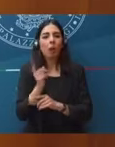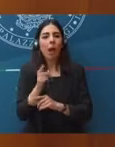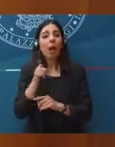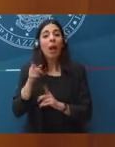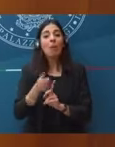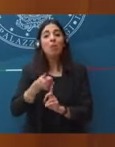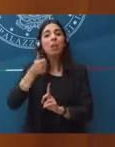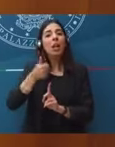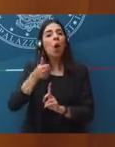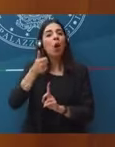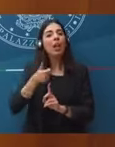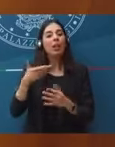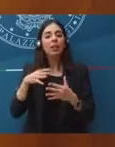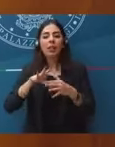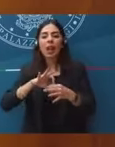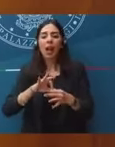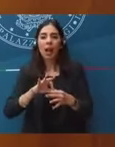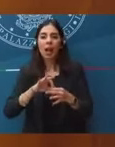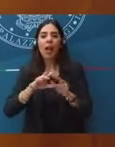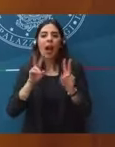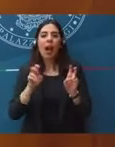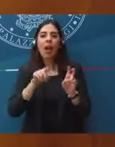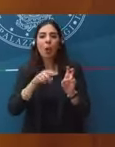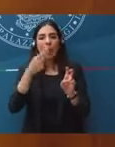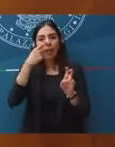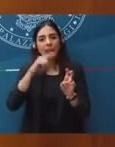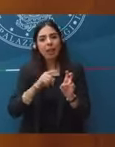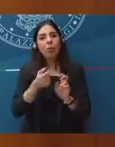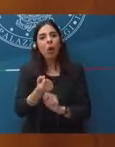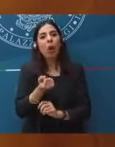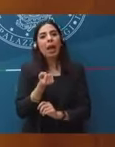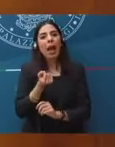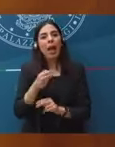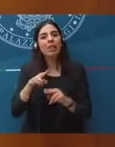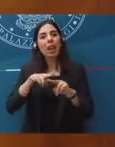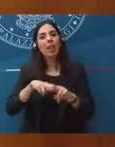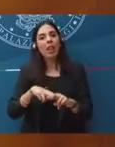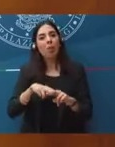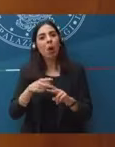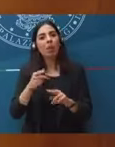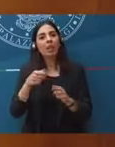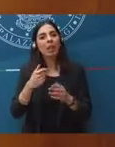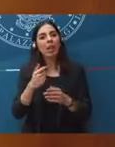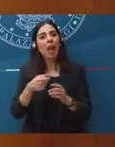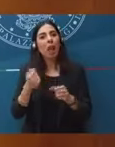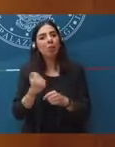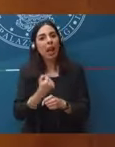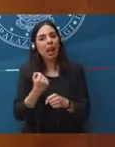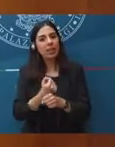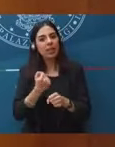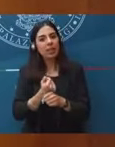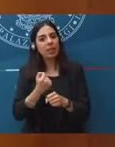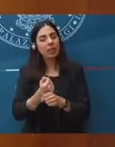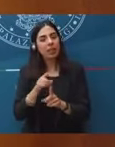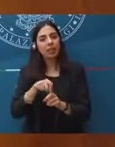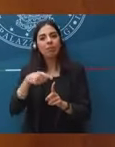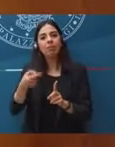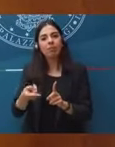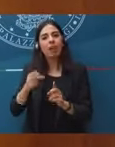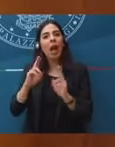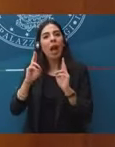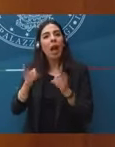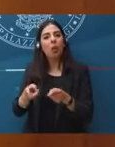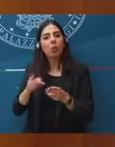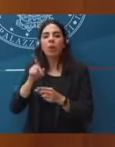su tematiche come il ruolo di cassa depositi e prestiti, su paschi e su autostrade. E la